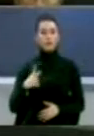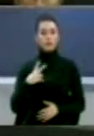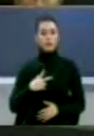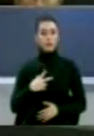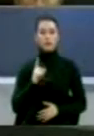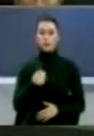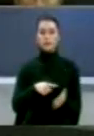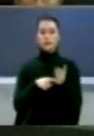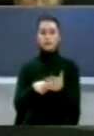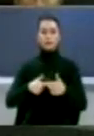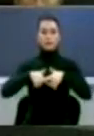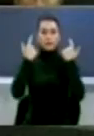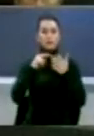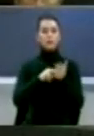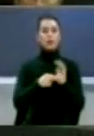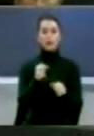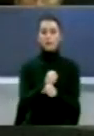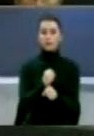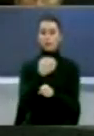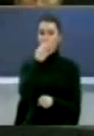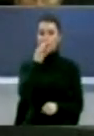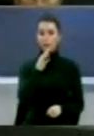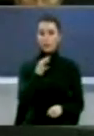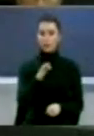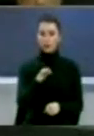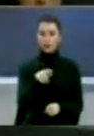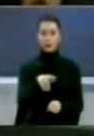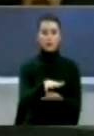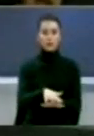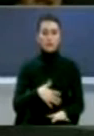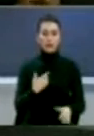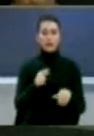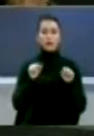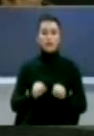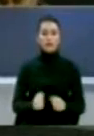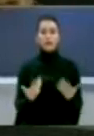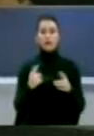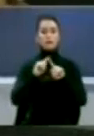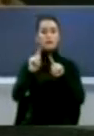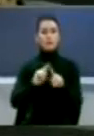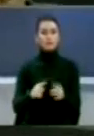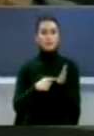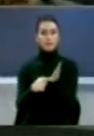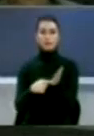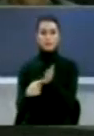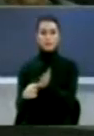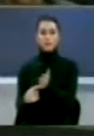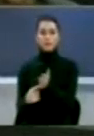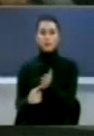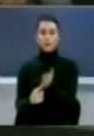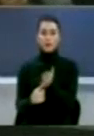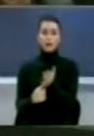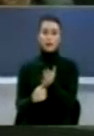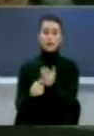duhet një plan i përgjegjes shumë i punës i cili përfshin edhe kuvendin edhe qeverin E i cili do të ishte në funksion të zhvillimit ekonomik,